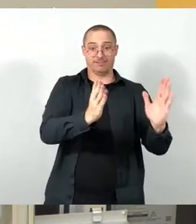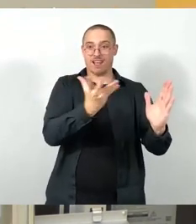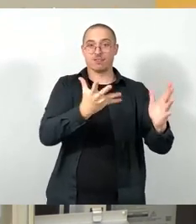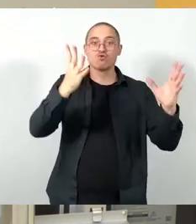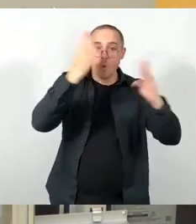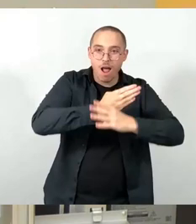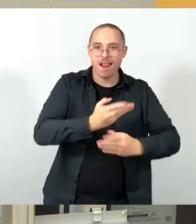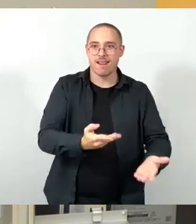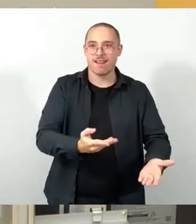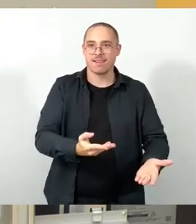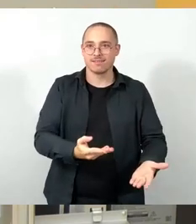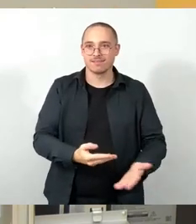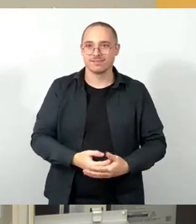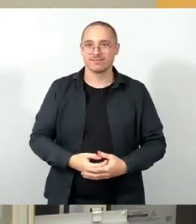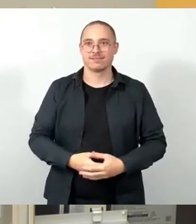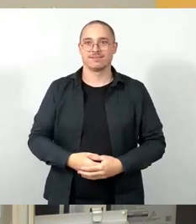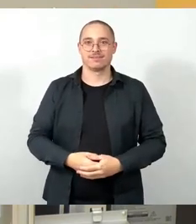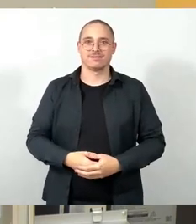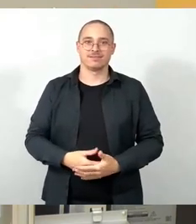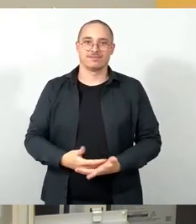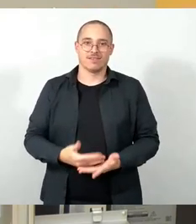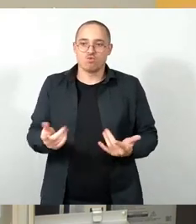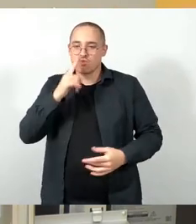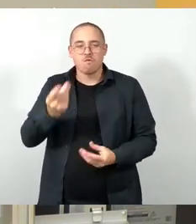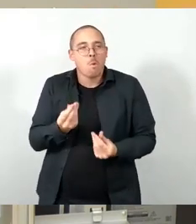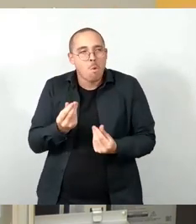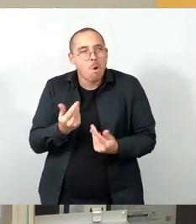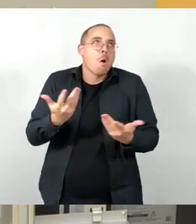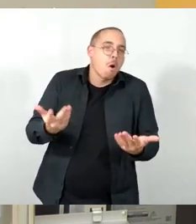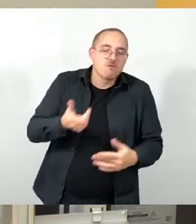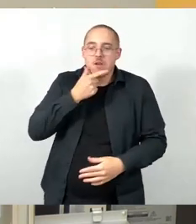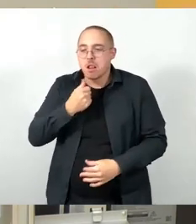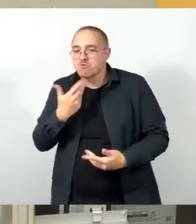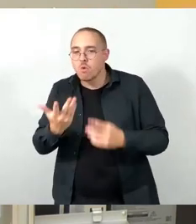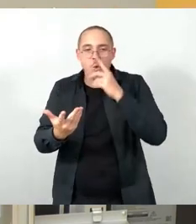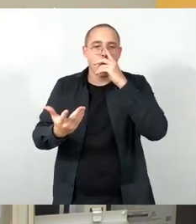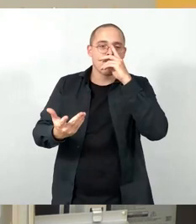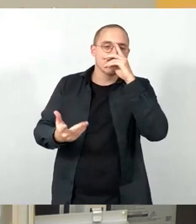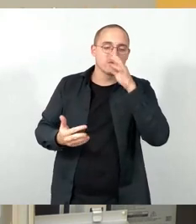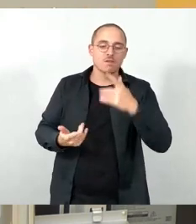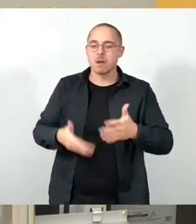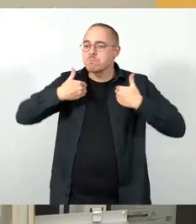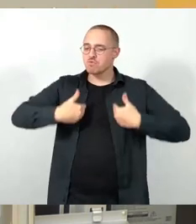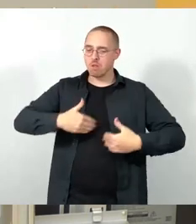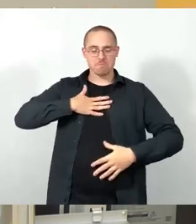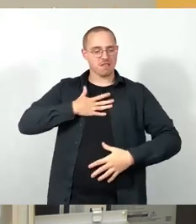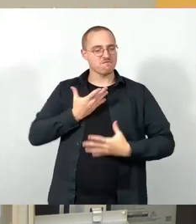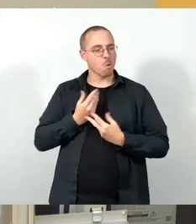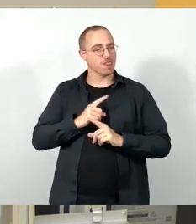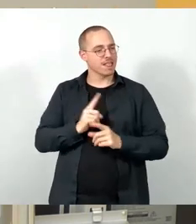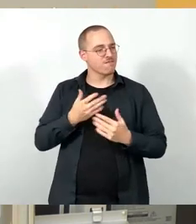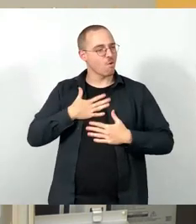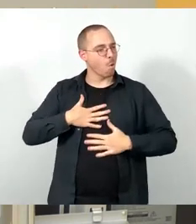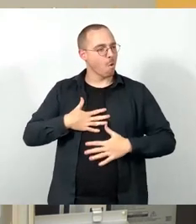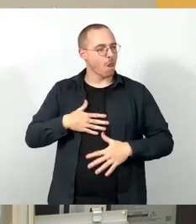sowas wie eine Befindlichkeit. Oder es geht hier nicht um eine subjektiv gefühlte, ich fühle mich nicht wohl, da ist keine Lampe. Es